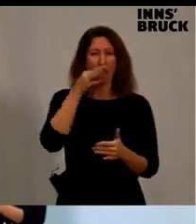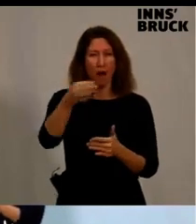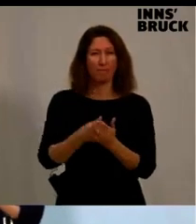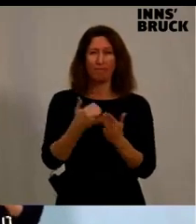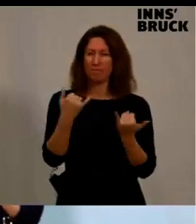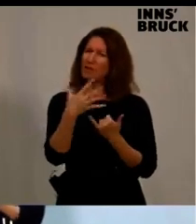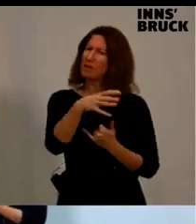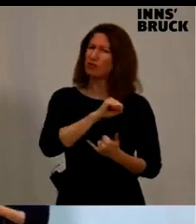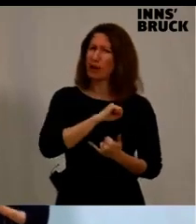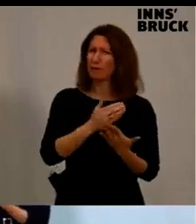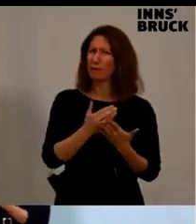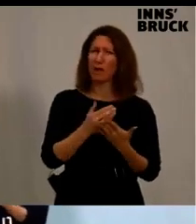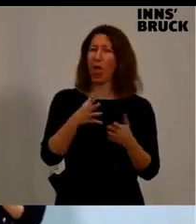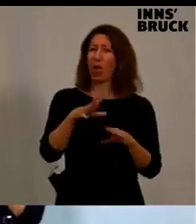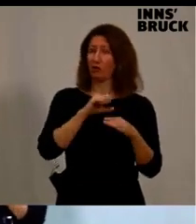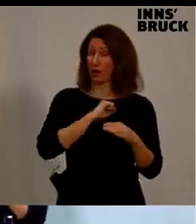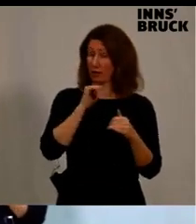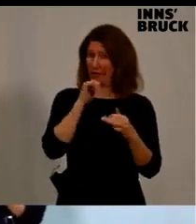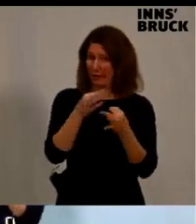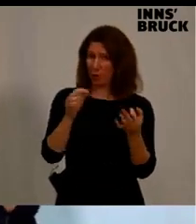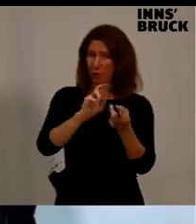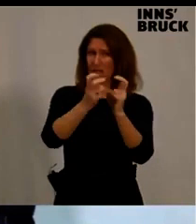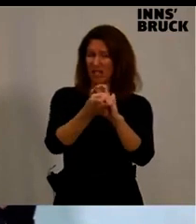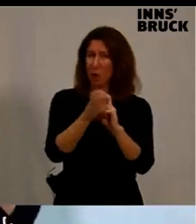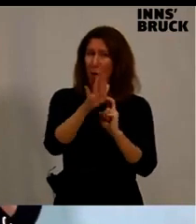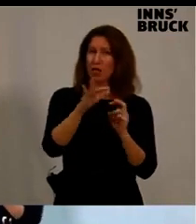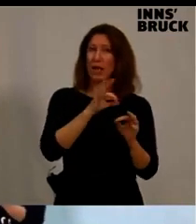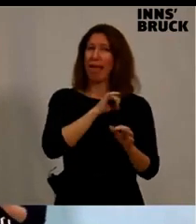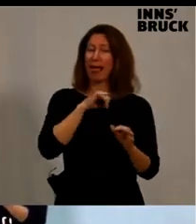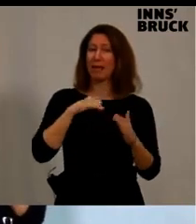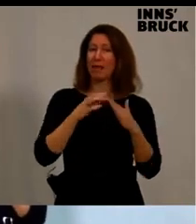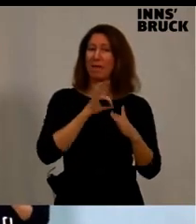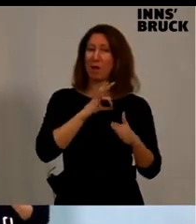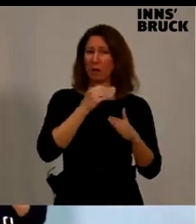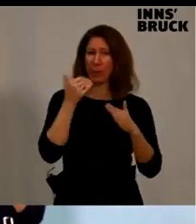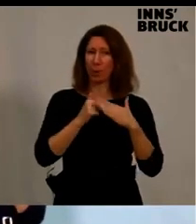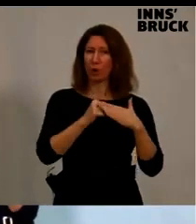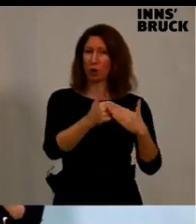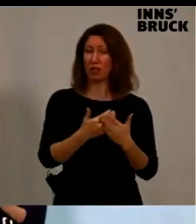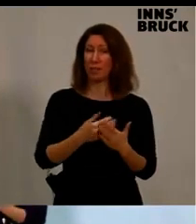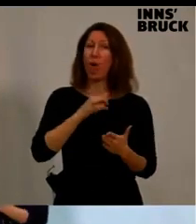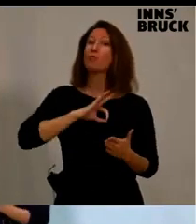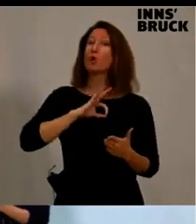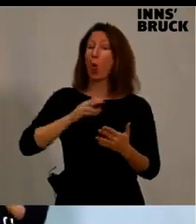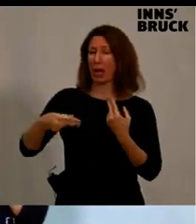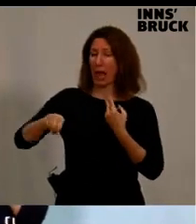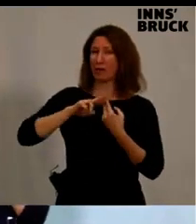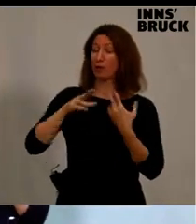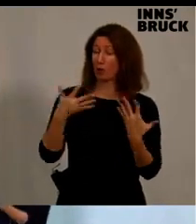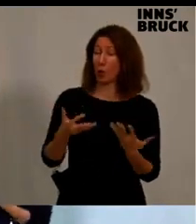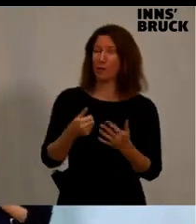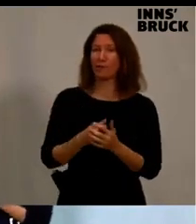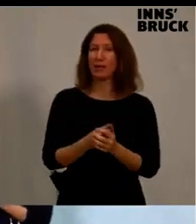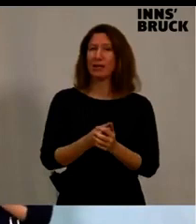zusammen und wird permanent angeschossen und nicht einmal von seinen eigenen Freunden noch unterstützt in Grüner Fraktion. Und da hat mir der Psychologe gesagt, es geht nur,